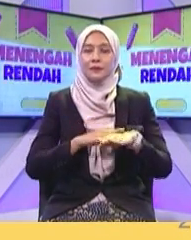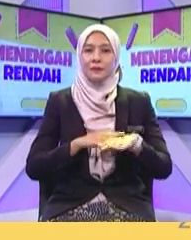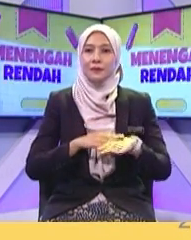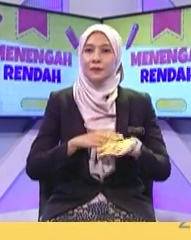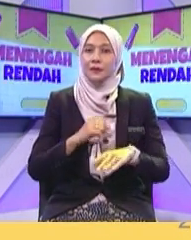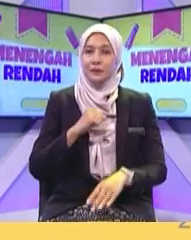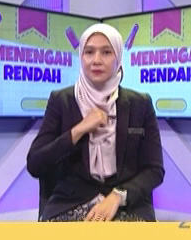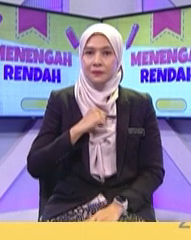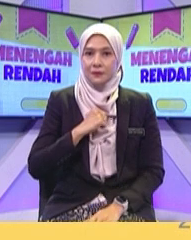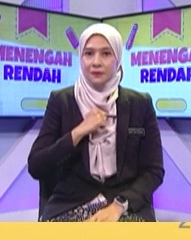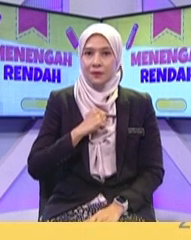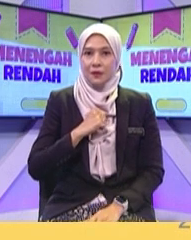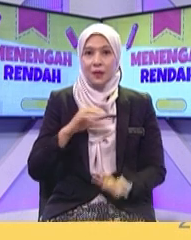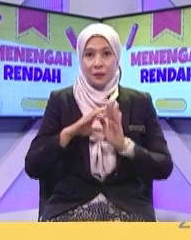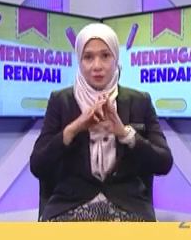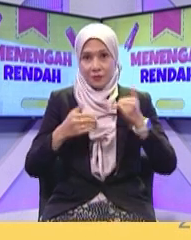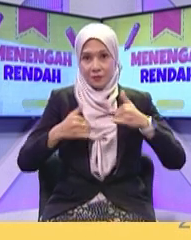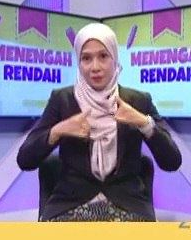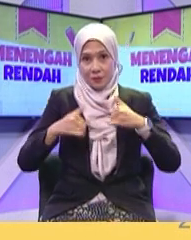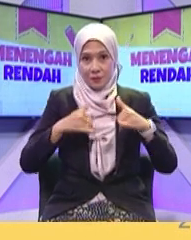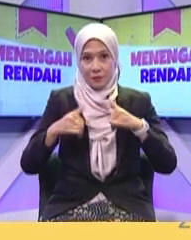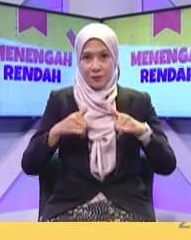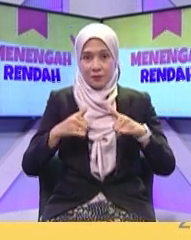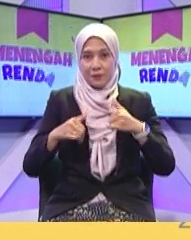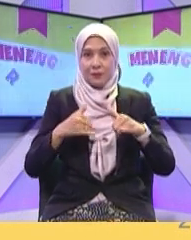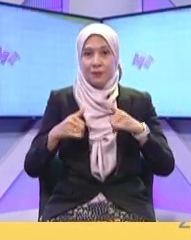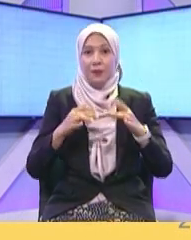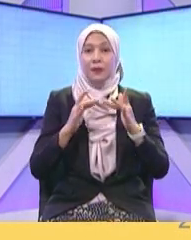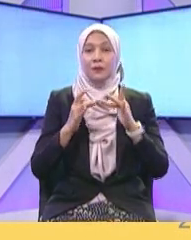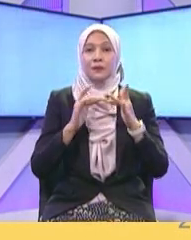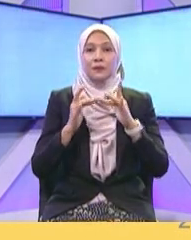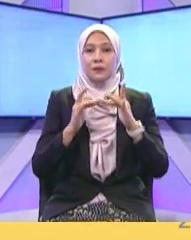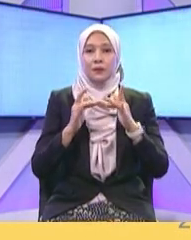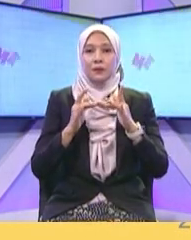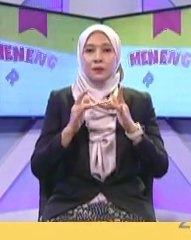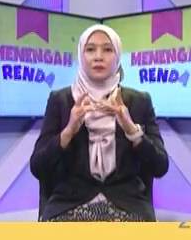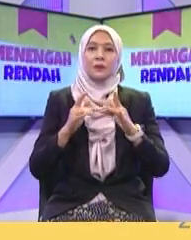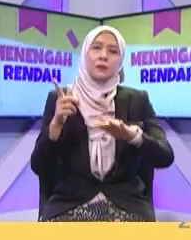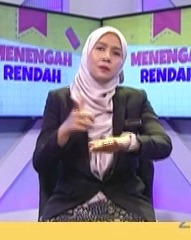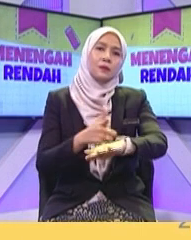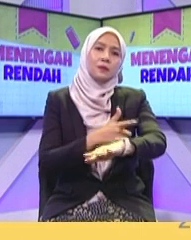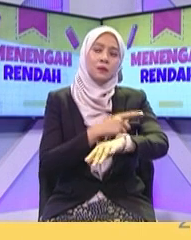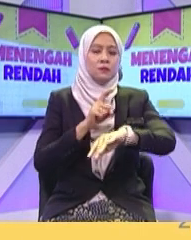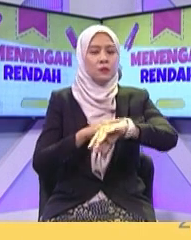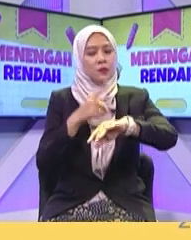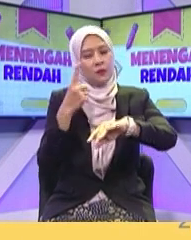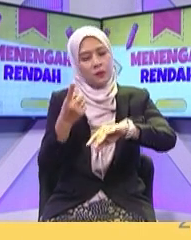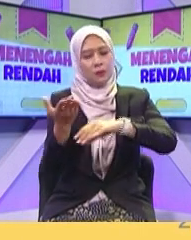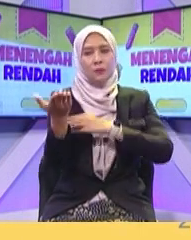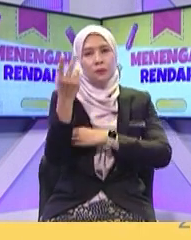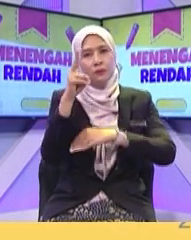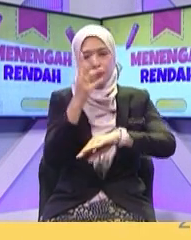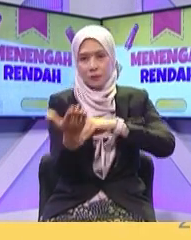video sejarah dalam talian sehingga lewat malam aduh mak sorang tidur tak tidur juga tidur-tidur apa pendapat